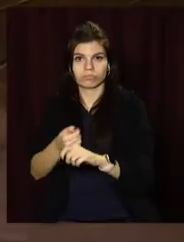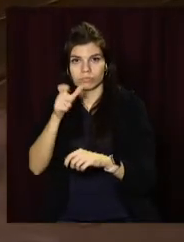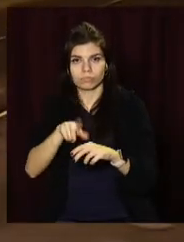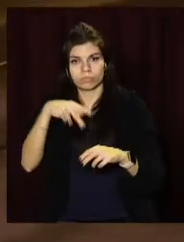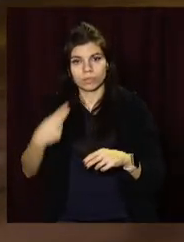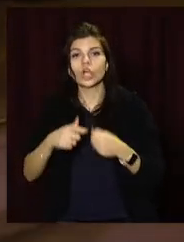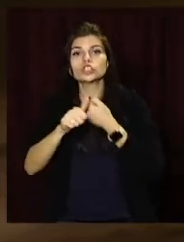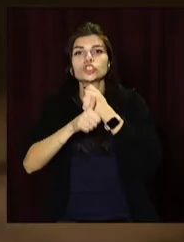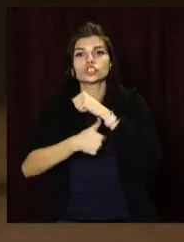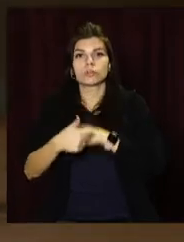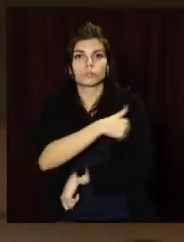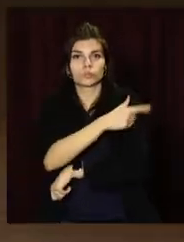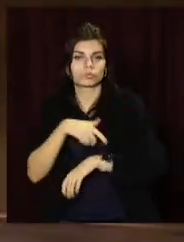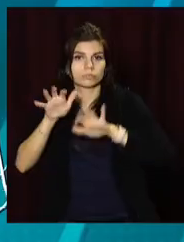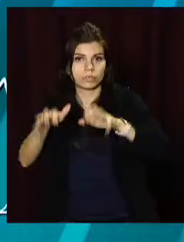16-ї міської лікарні.